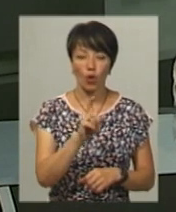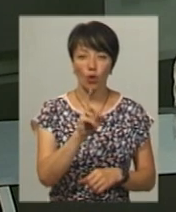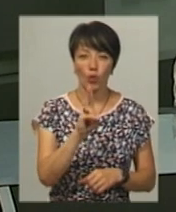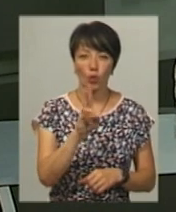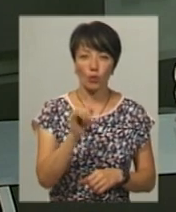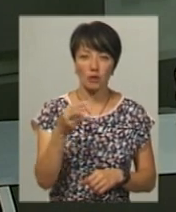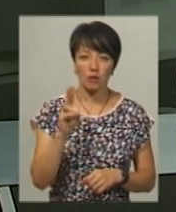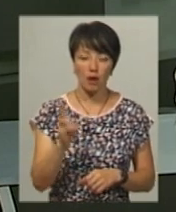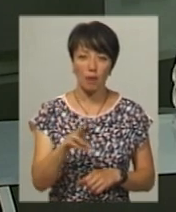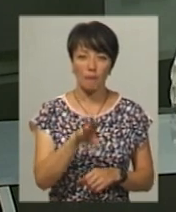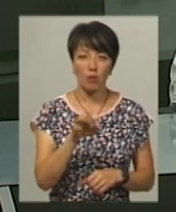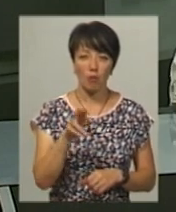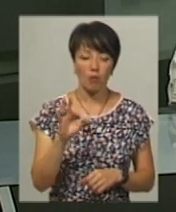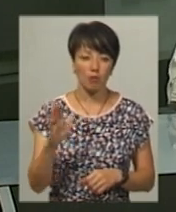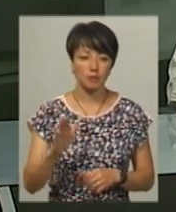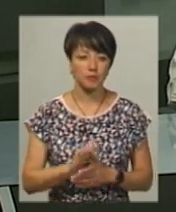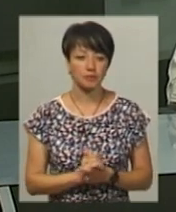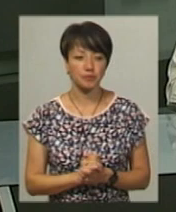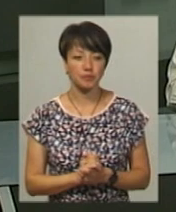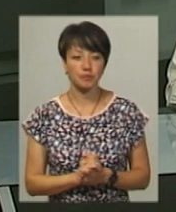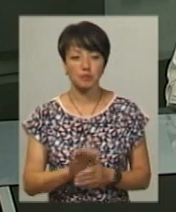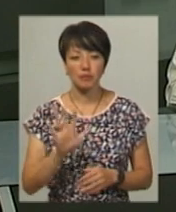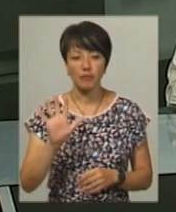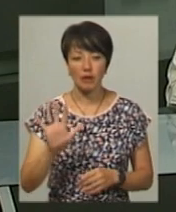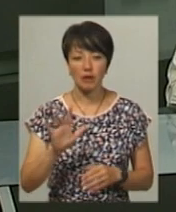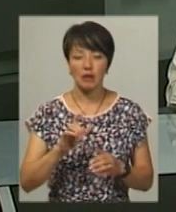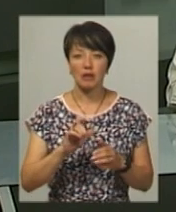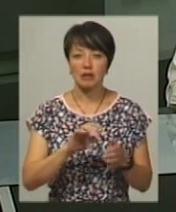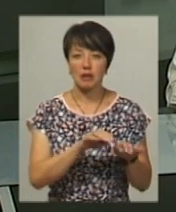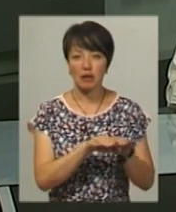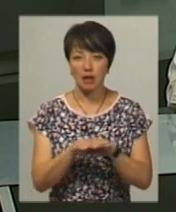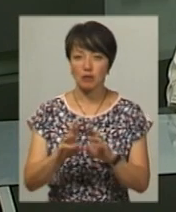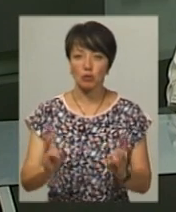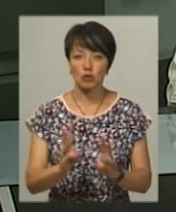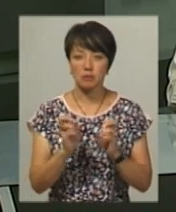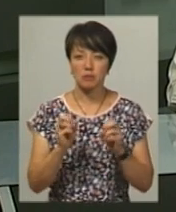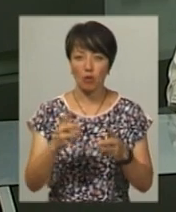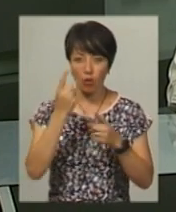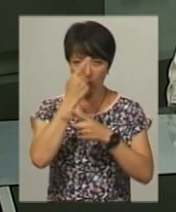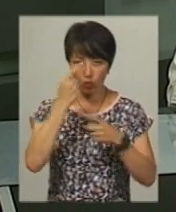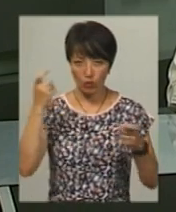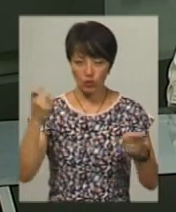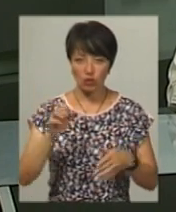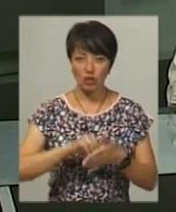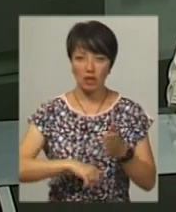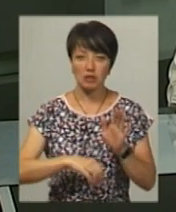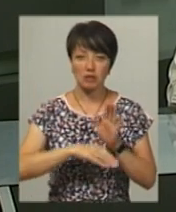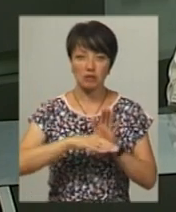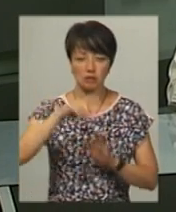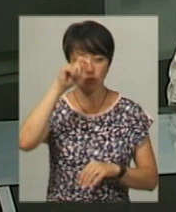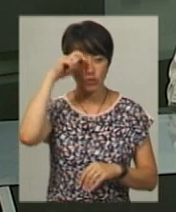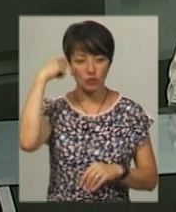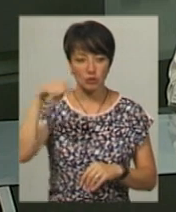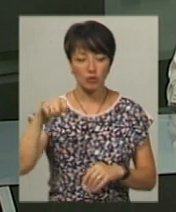та Олександр Попов. П'ятий клас пожежної небезпеки оголошено на Хмельниччині через високу температуру повітря.